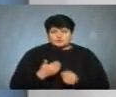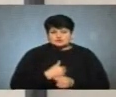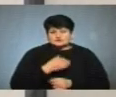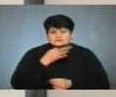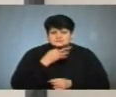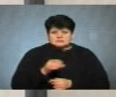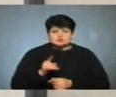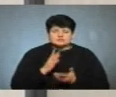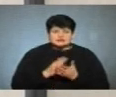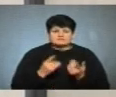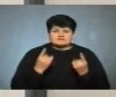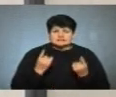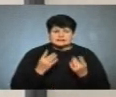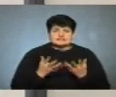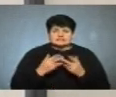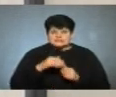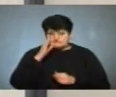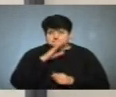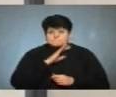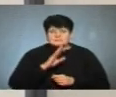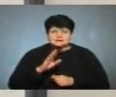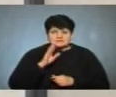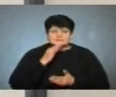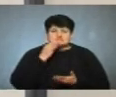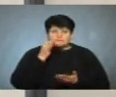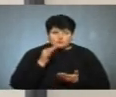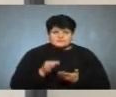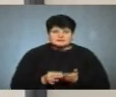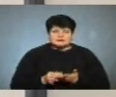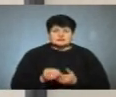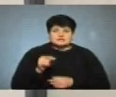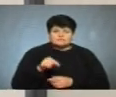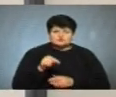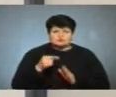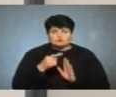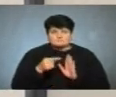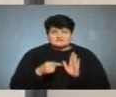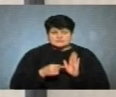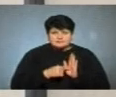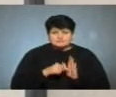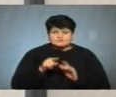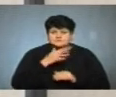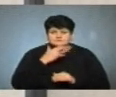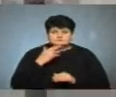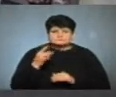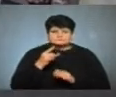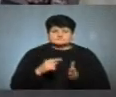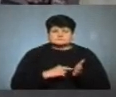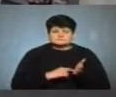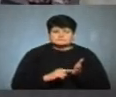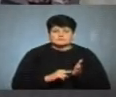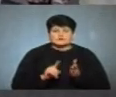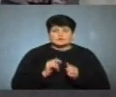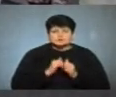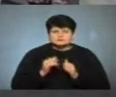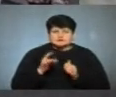сказати, що є велика кількість батьків відповідальних саме у цьому питанні, і вони неодноразово наголошують, щоразу